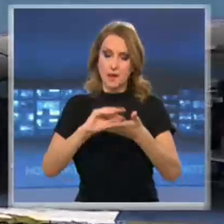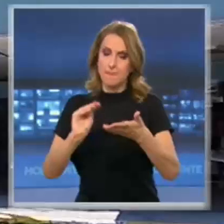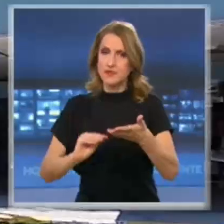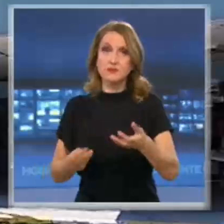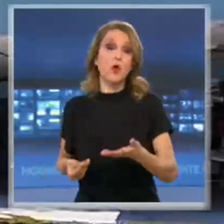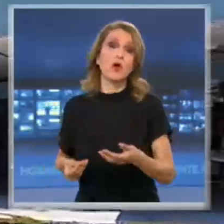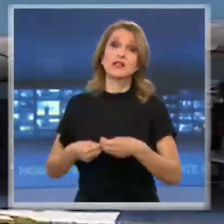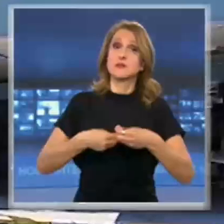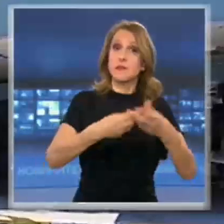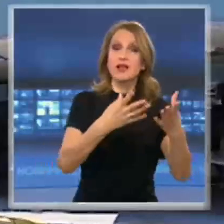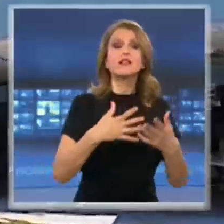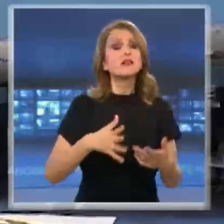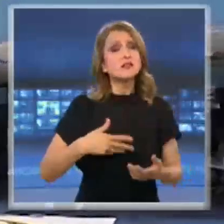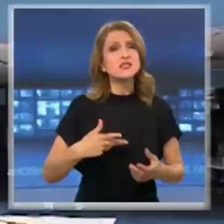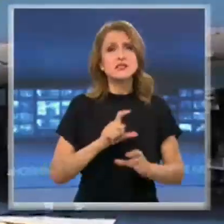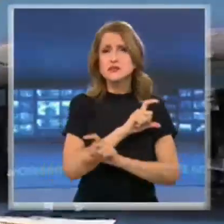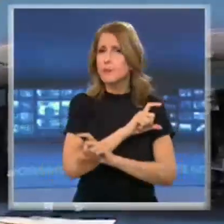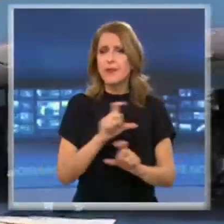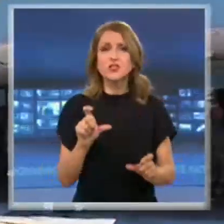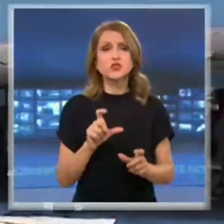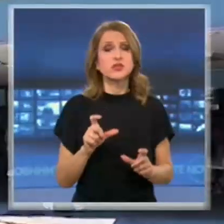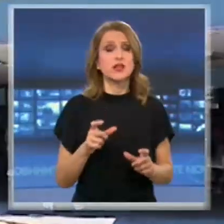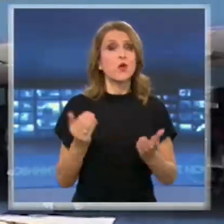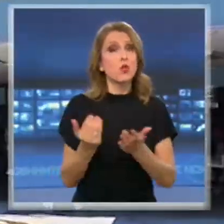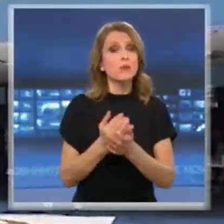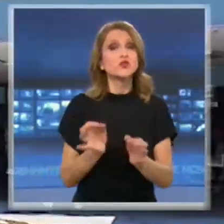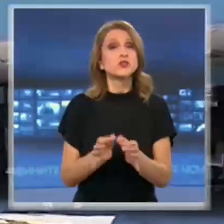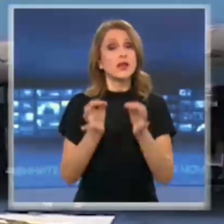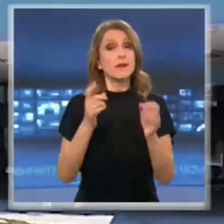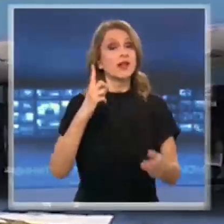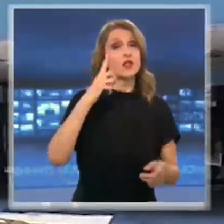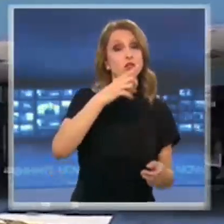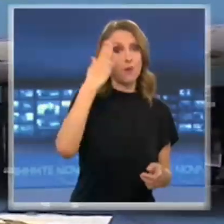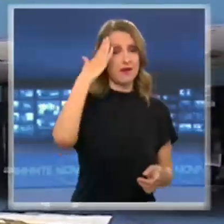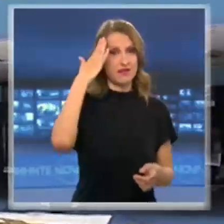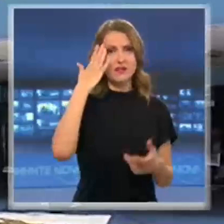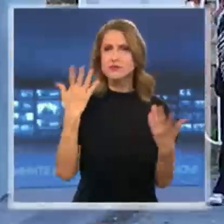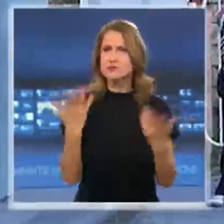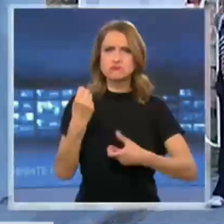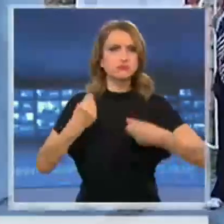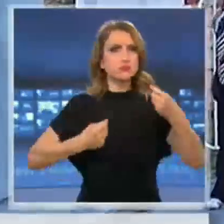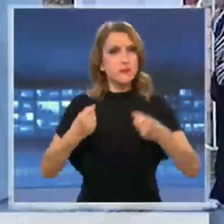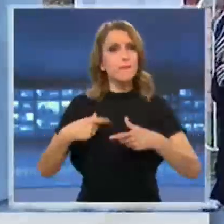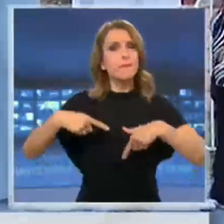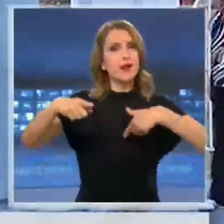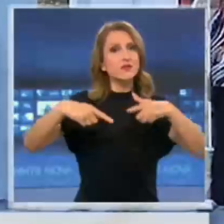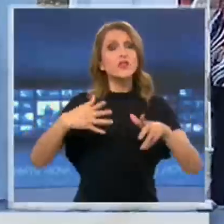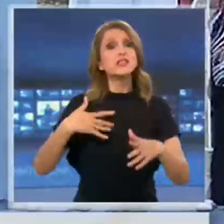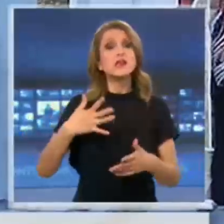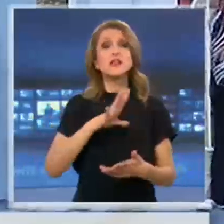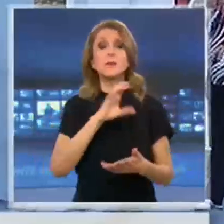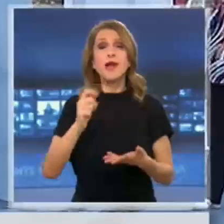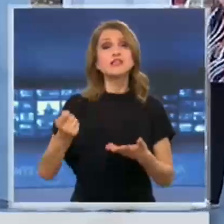искане за спешни економически мерки за бранша до правителството. Превозвачите настояват за безлихвено отсрочване на